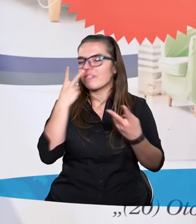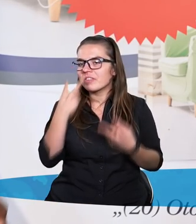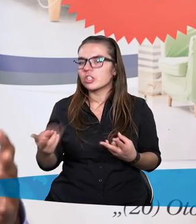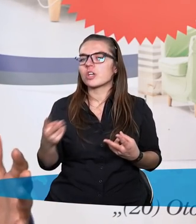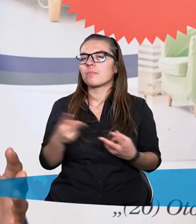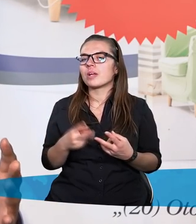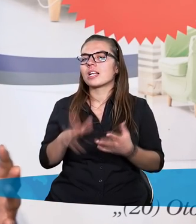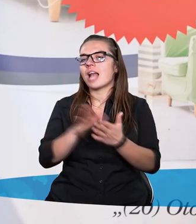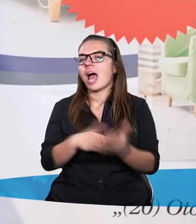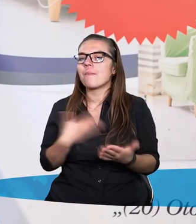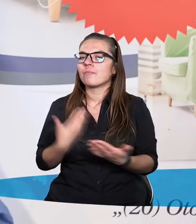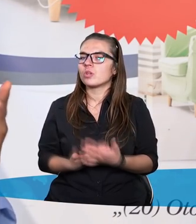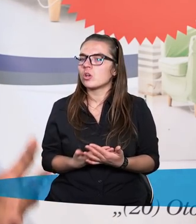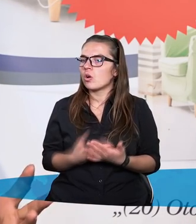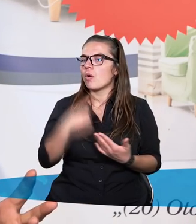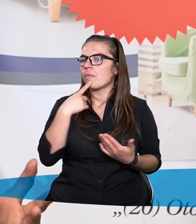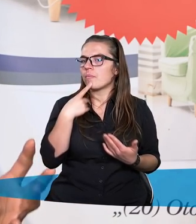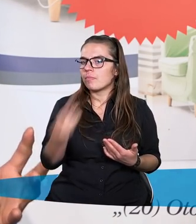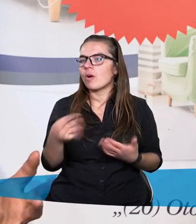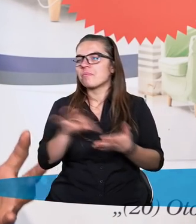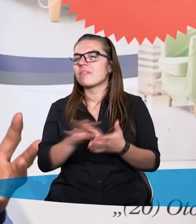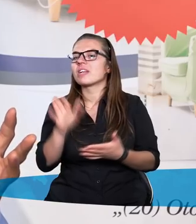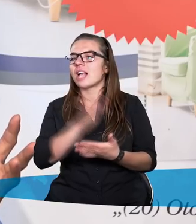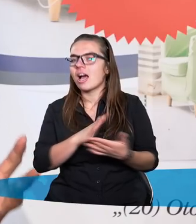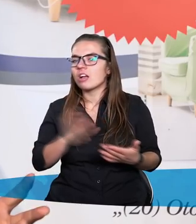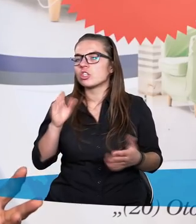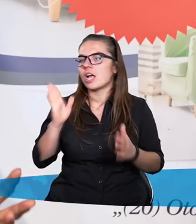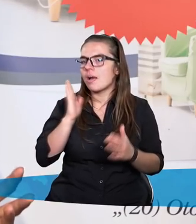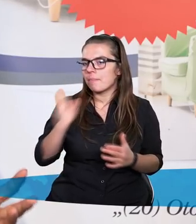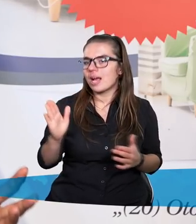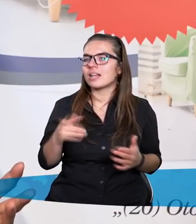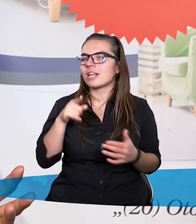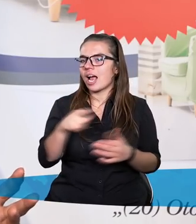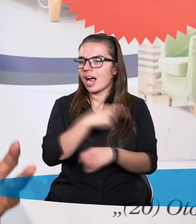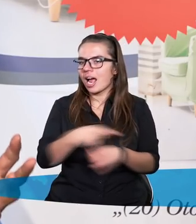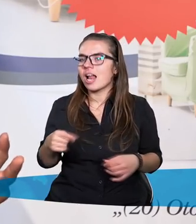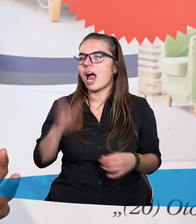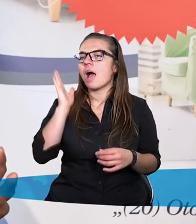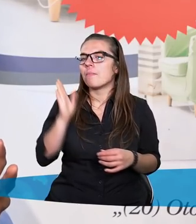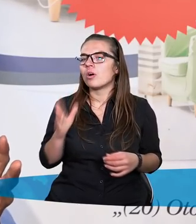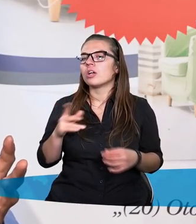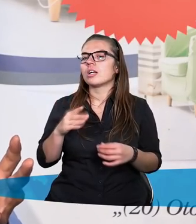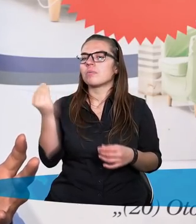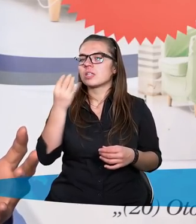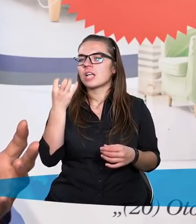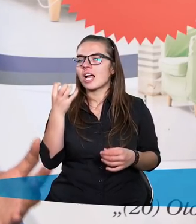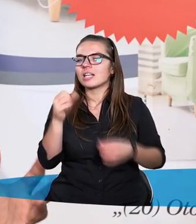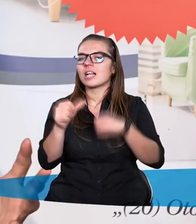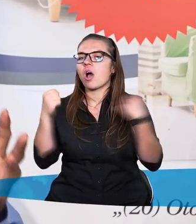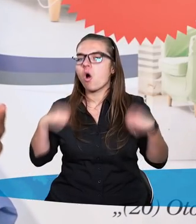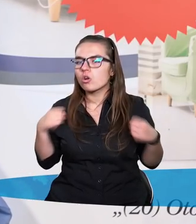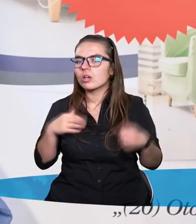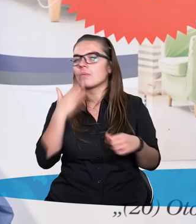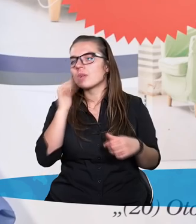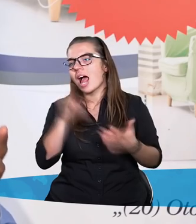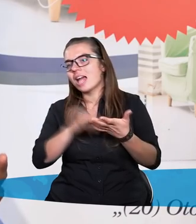że na przykład powiedział o pewnych narodach, że będzie ich kres, a potem jeszcze 400 lat oczekuje